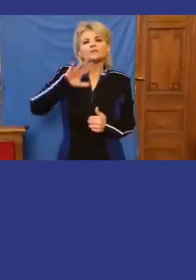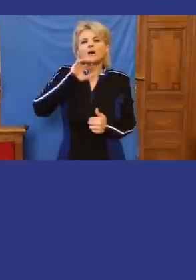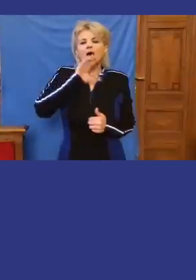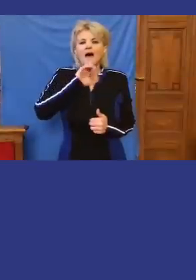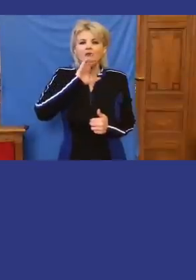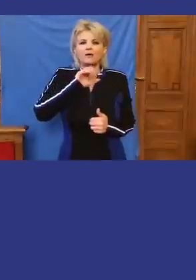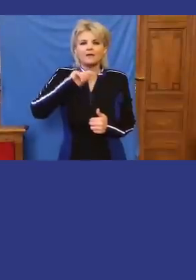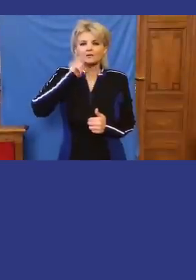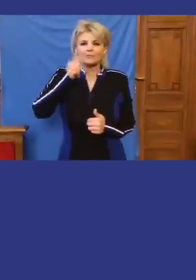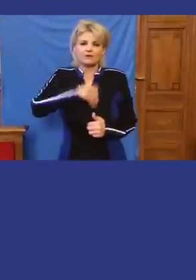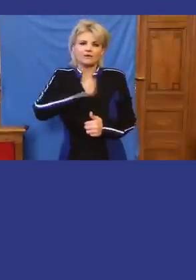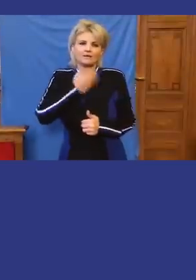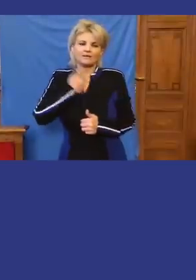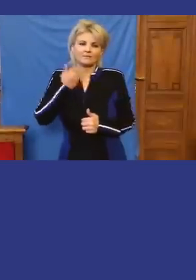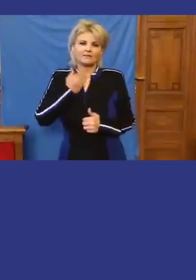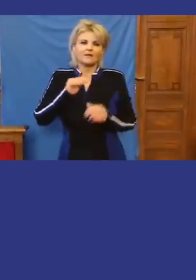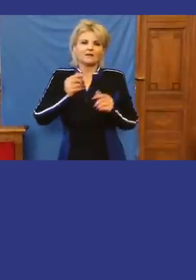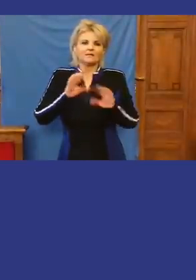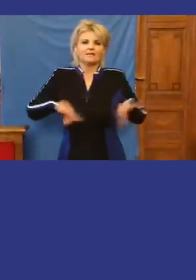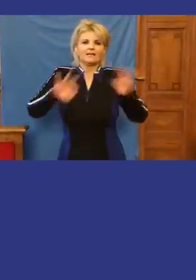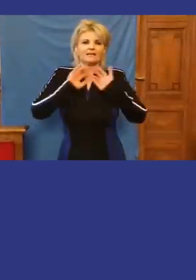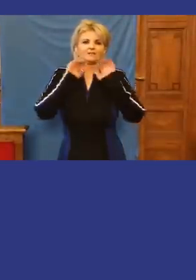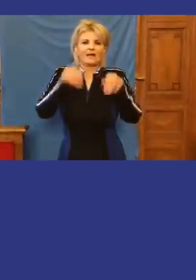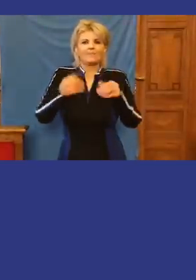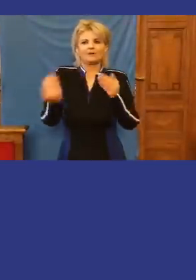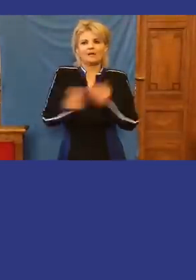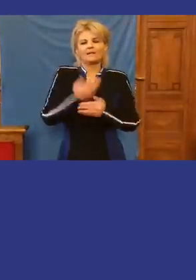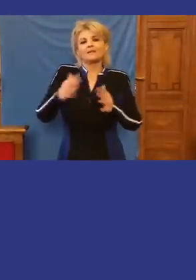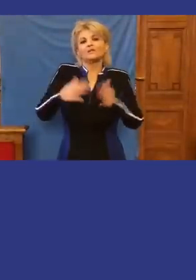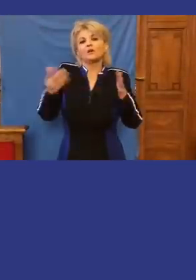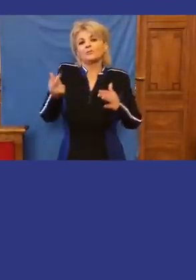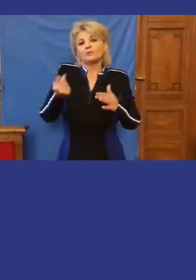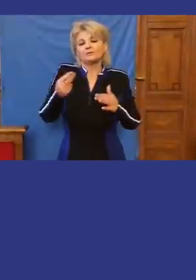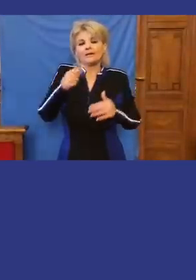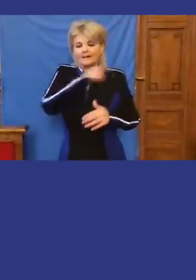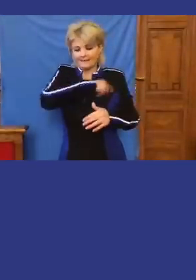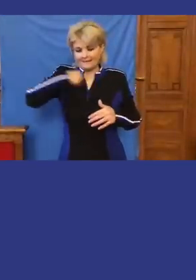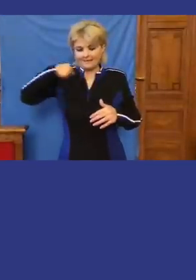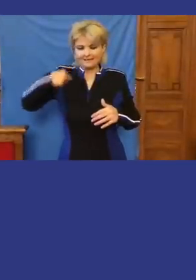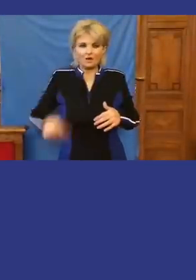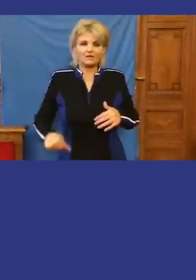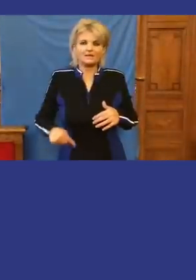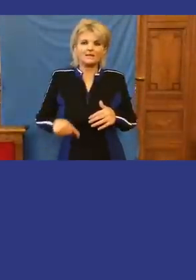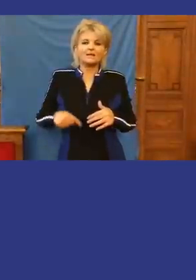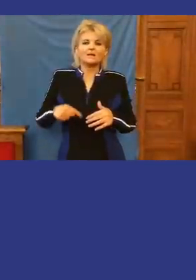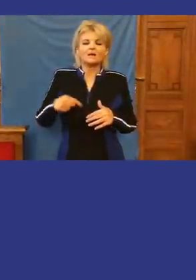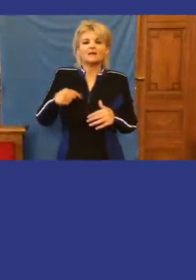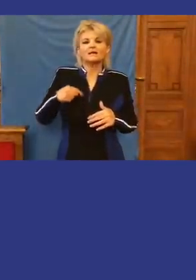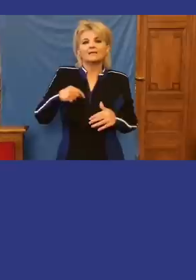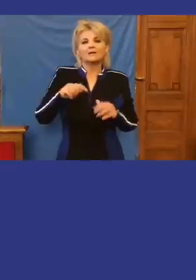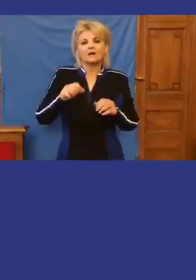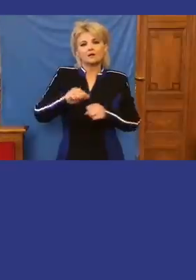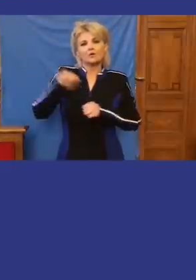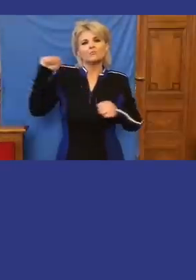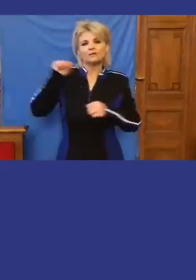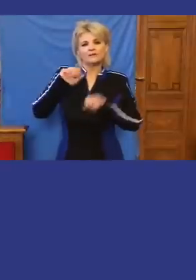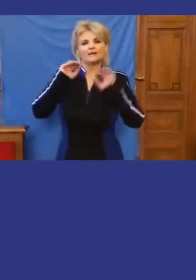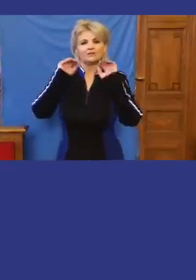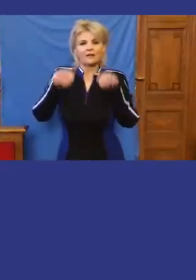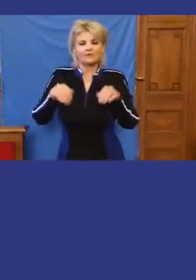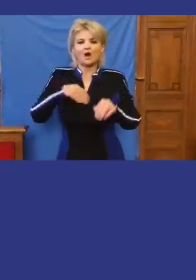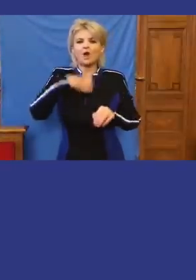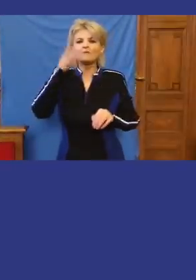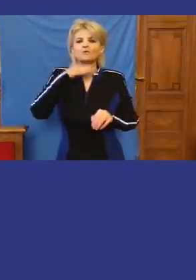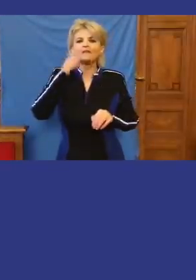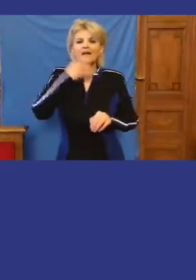egyetemek összeadott teljes támogatása helyett annál nagyobb összeggel egy kínai kommunista migráns egyetemet támogatni. Az hazaárulás. A Fudán